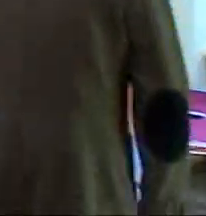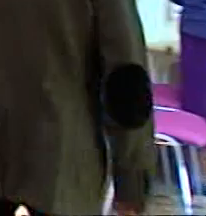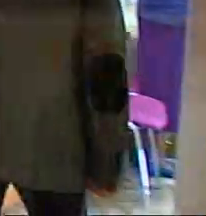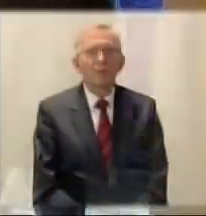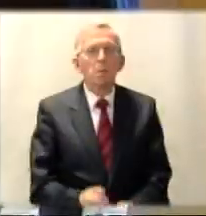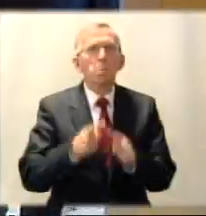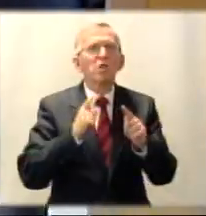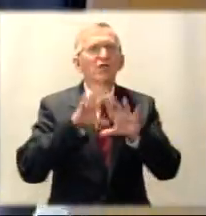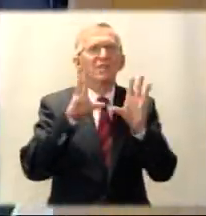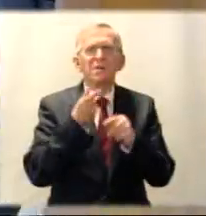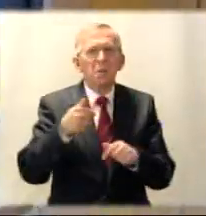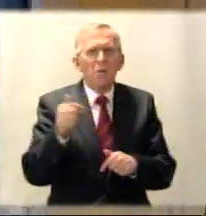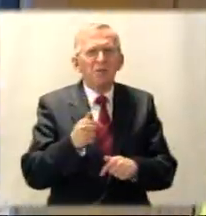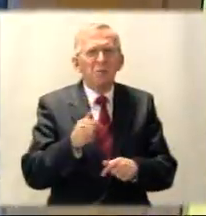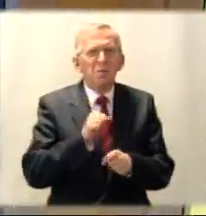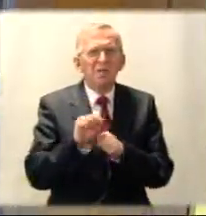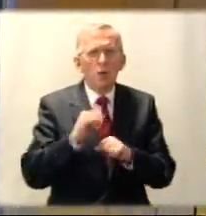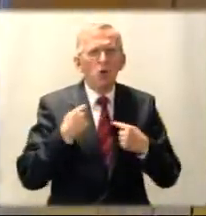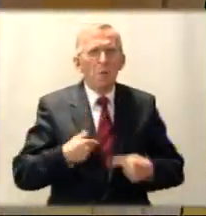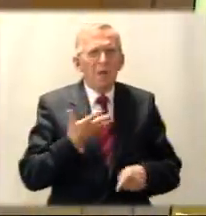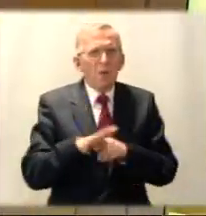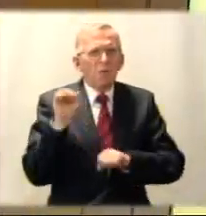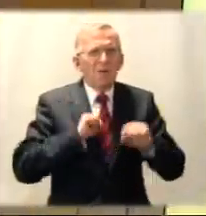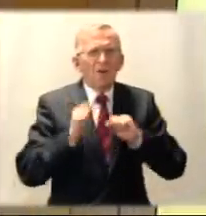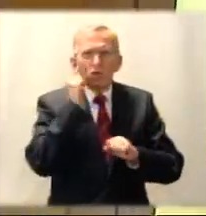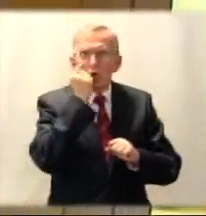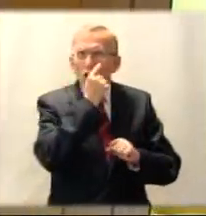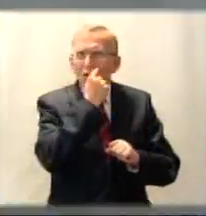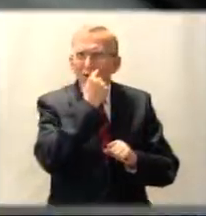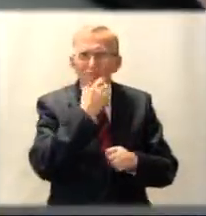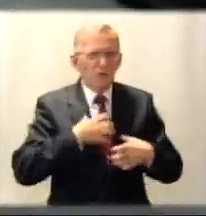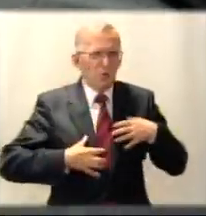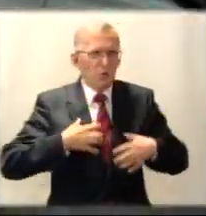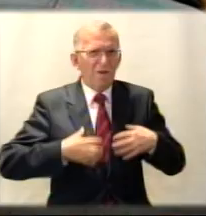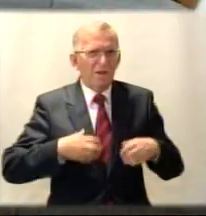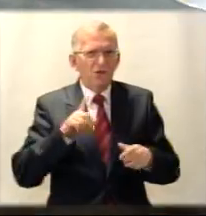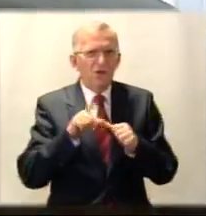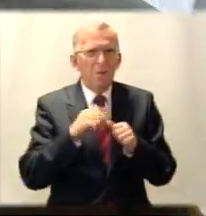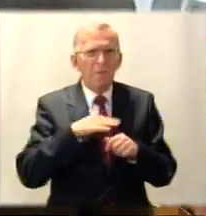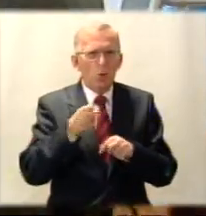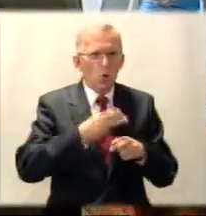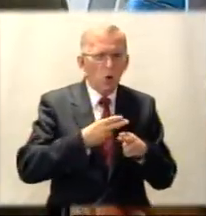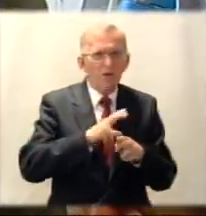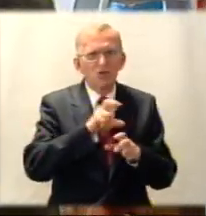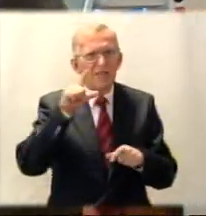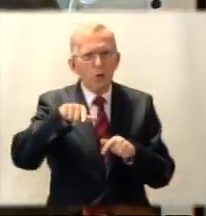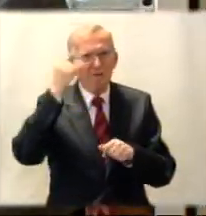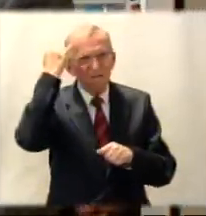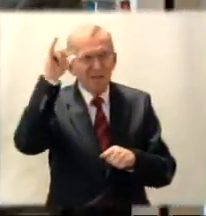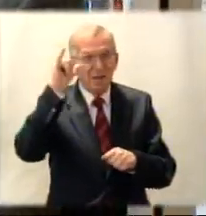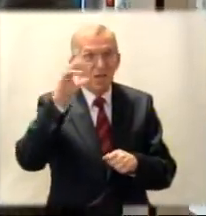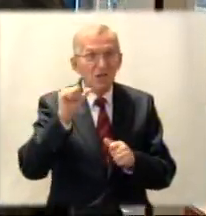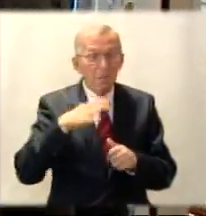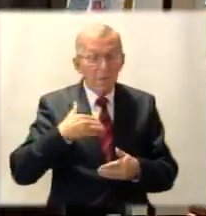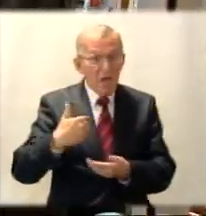My przede wszystkim nie powinniśmy być, jako osoby niepełnosprawne wzrokowo, sflustrowani tym, że mamy taką chorobę czy taką wadę. Jeżeli mamy